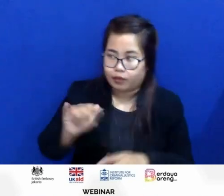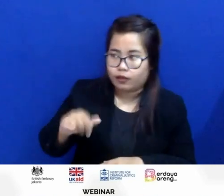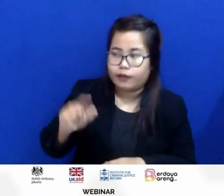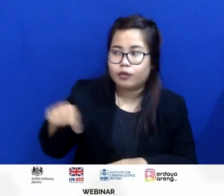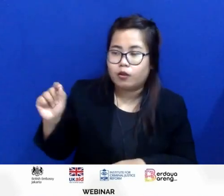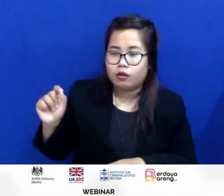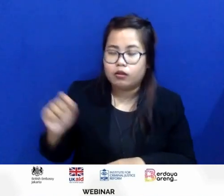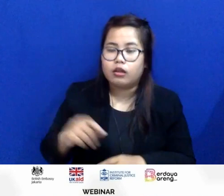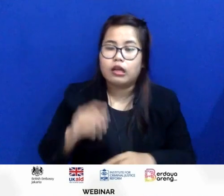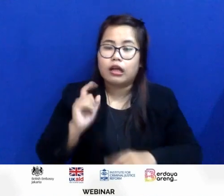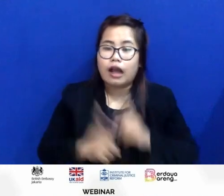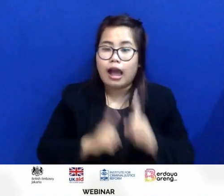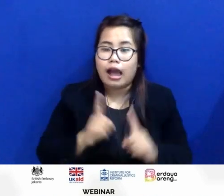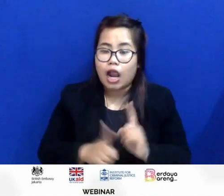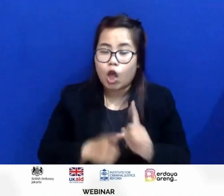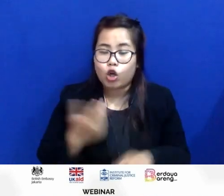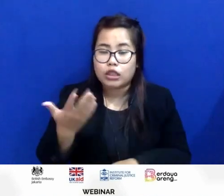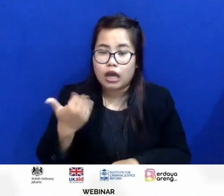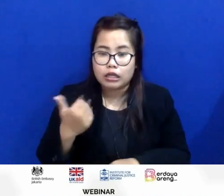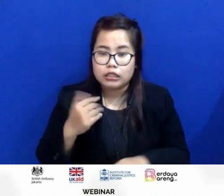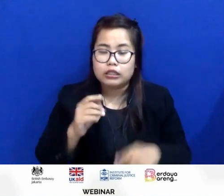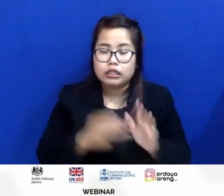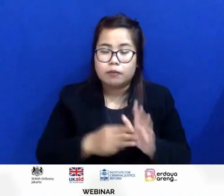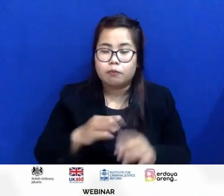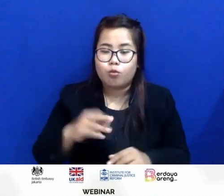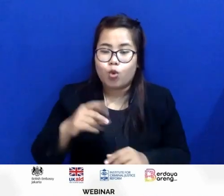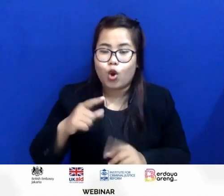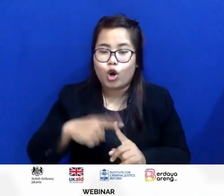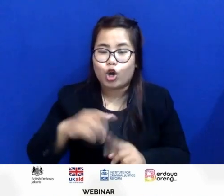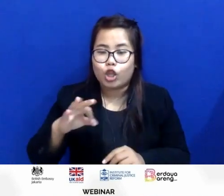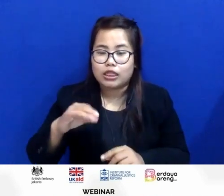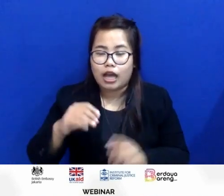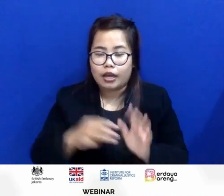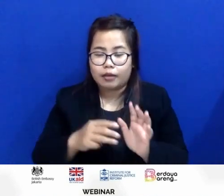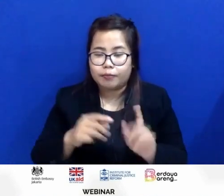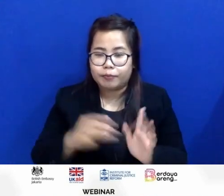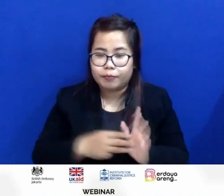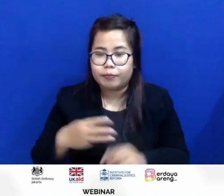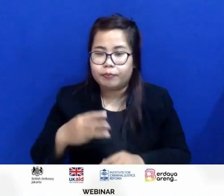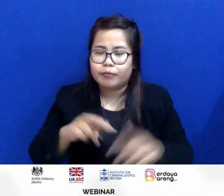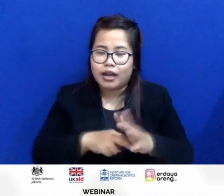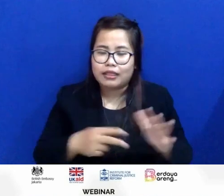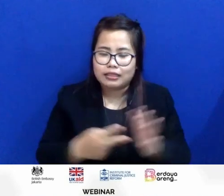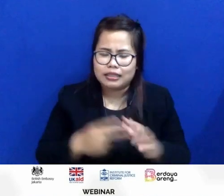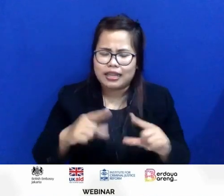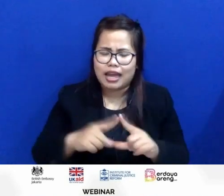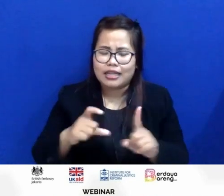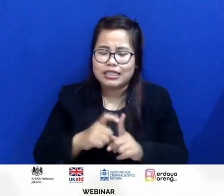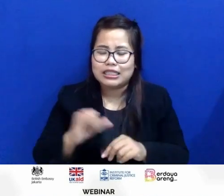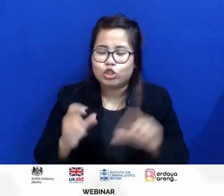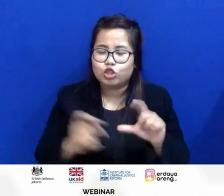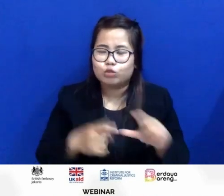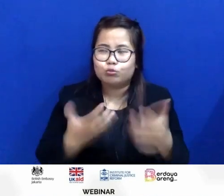Jadi kalau tadi di Morotai, maka radiusnya bisa nyampe,